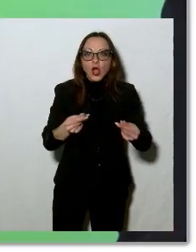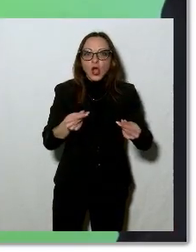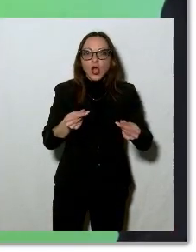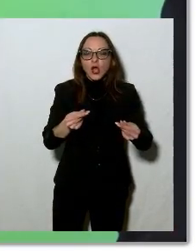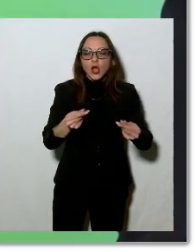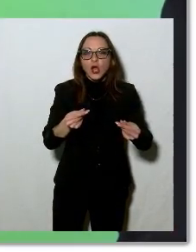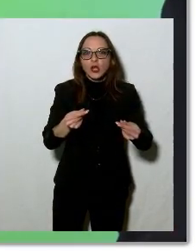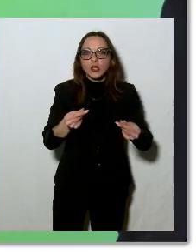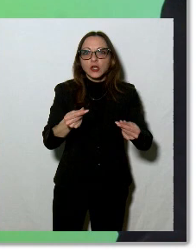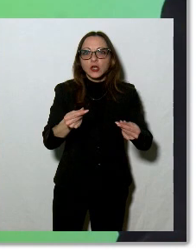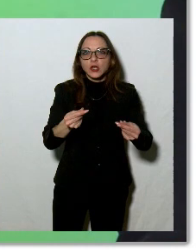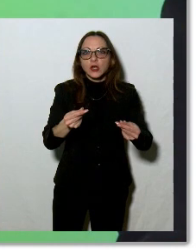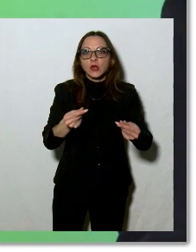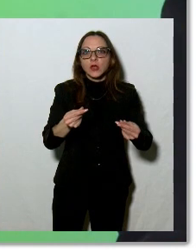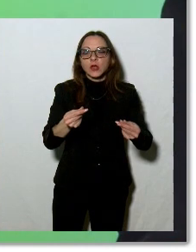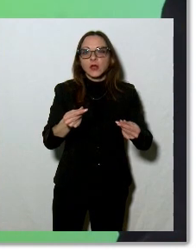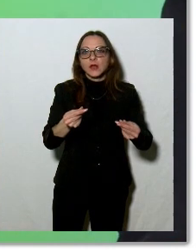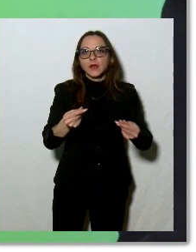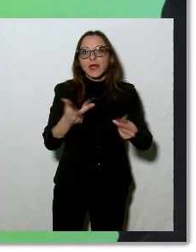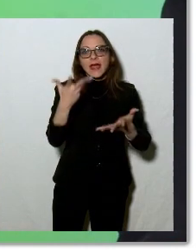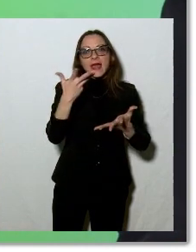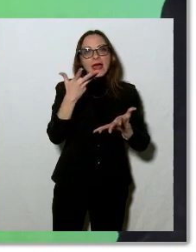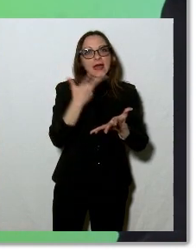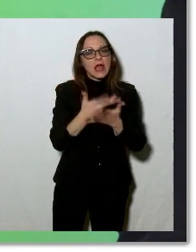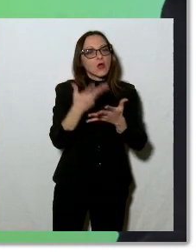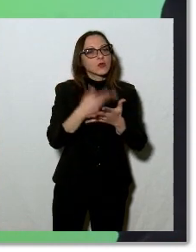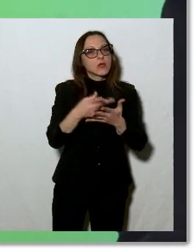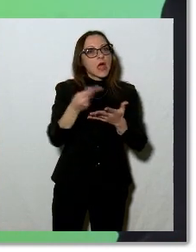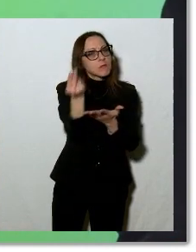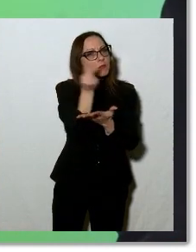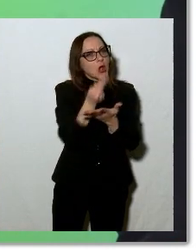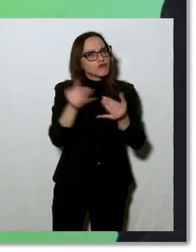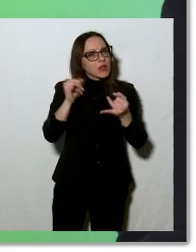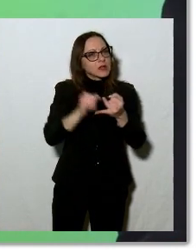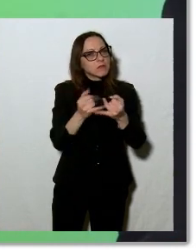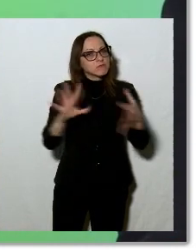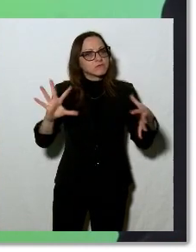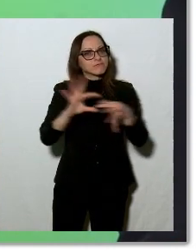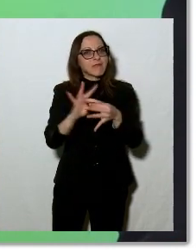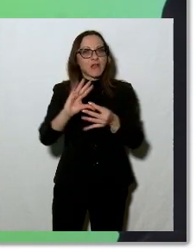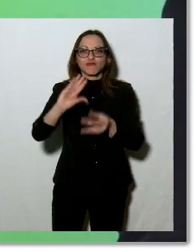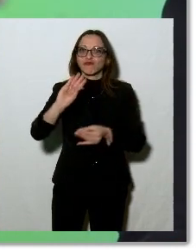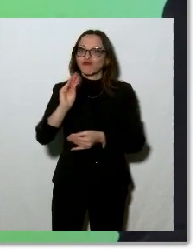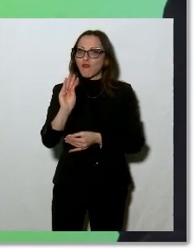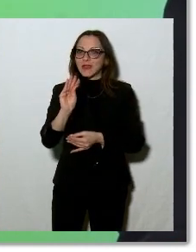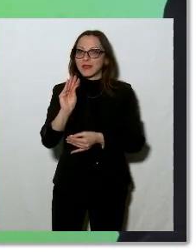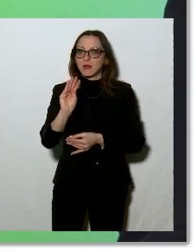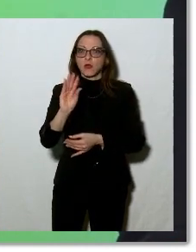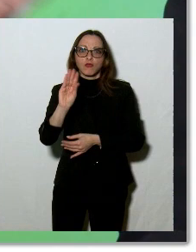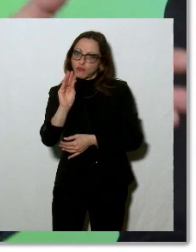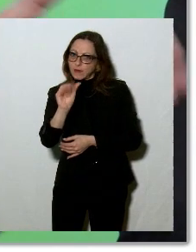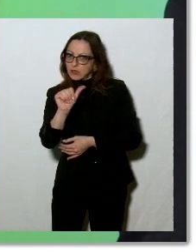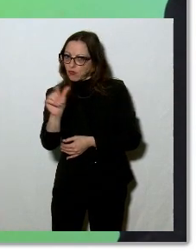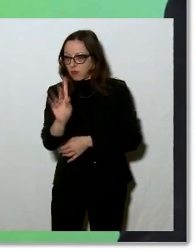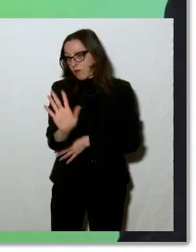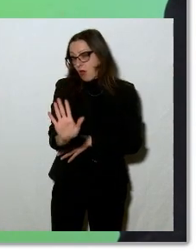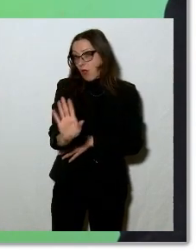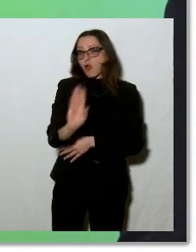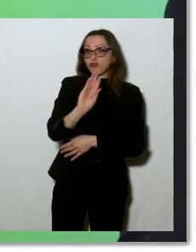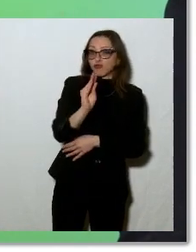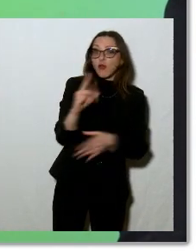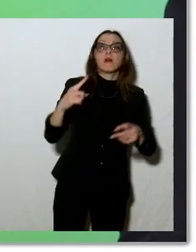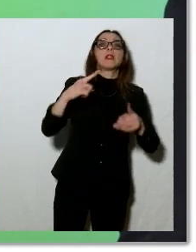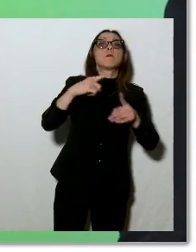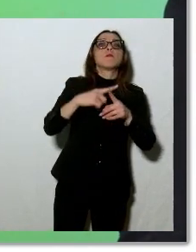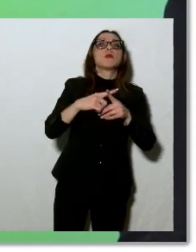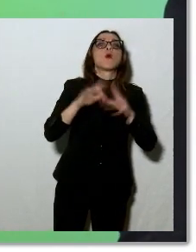dei progetti specifici legati ai giovani. Giovani e non solo,'è giovani e ambiente.